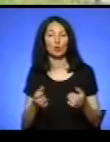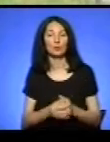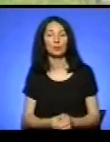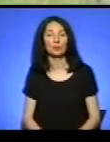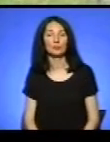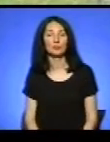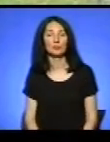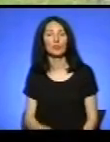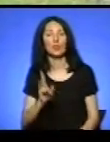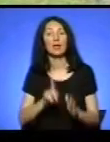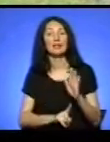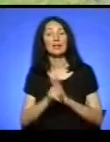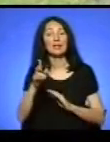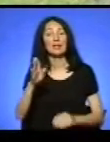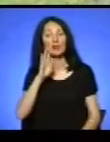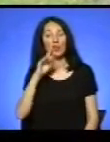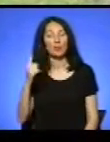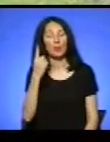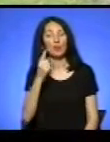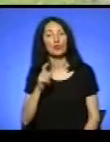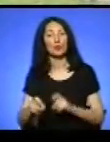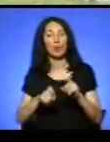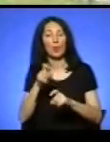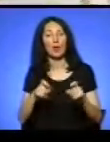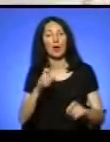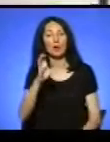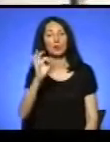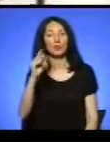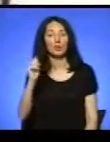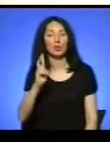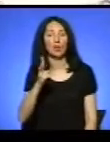На старті – дівчата. Першою прибігає Софія Козловська.